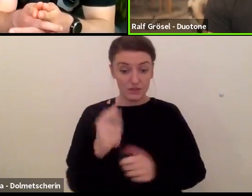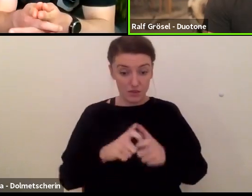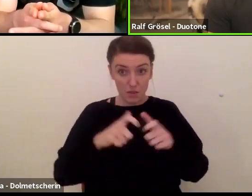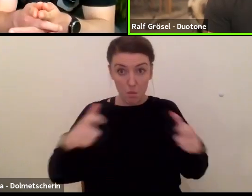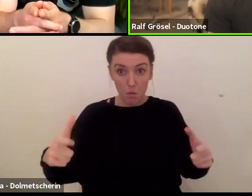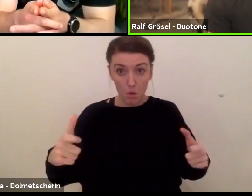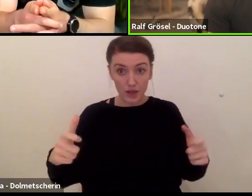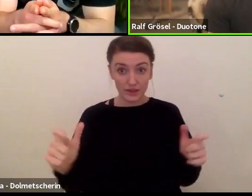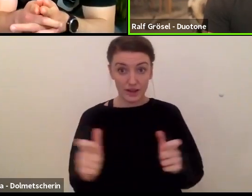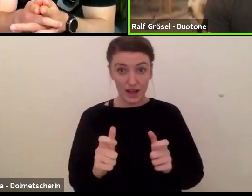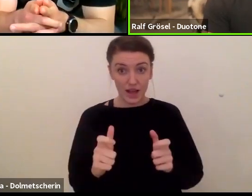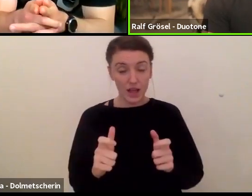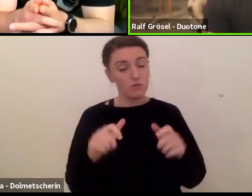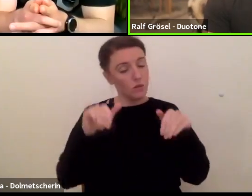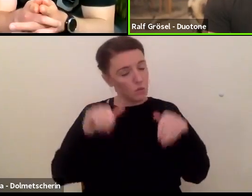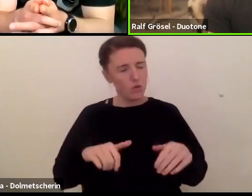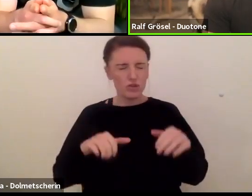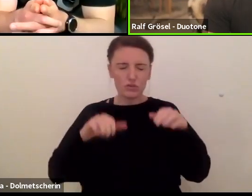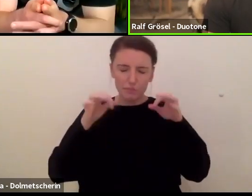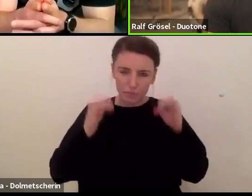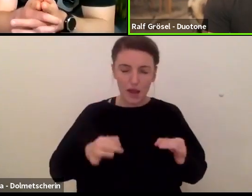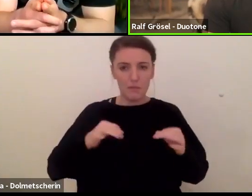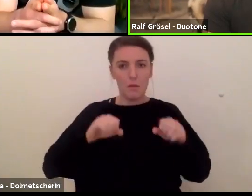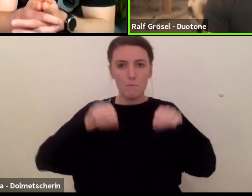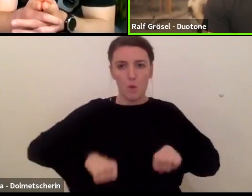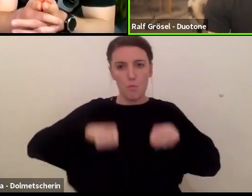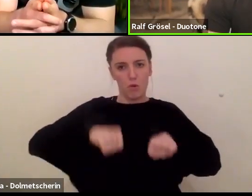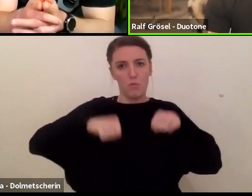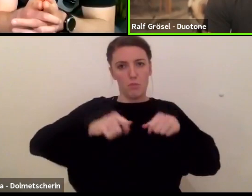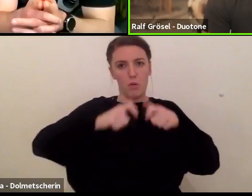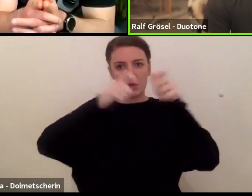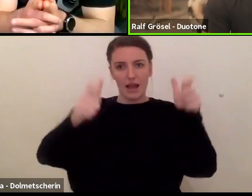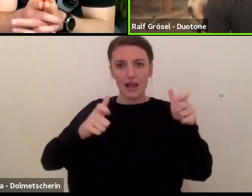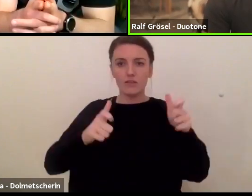ordentlich aufbauen, um genug Kultursteifigkeit zu haben.